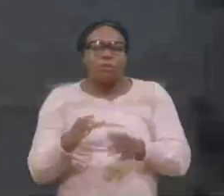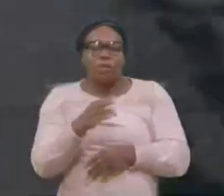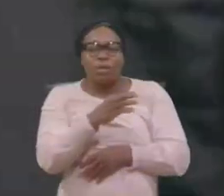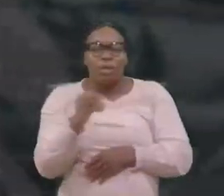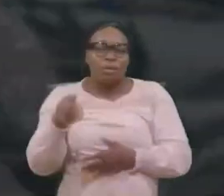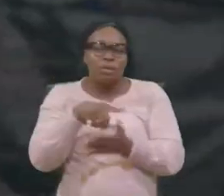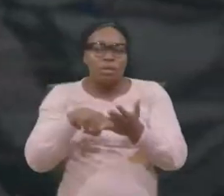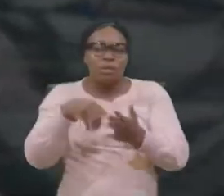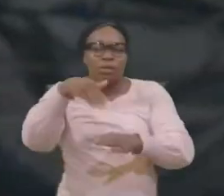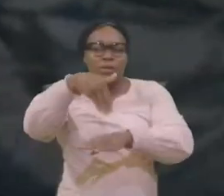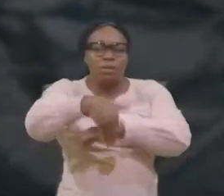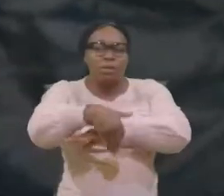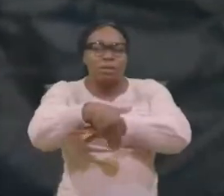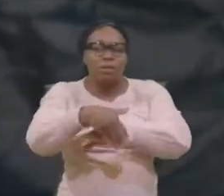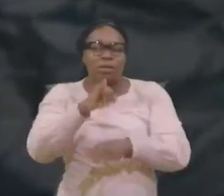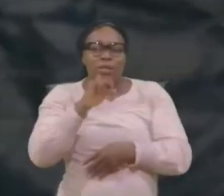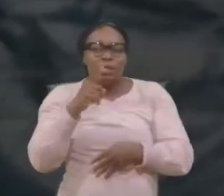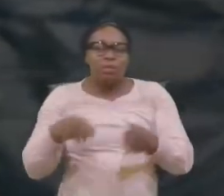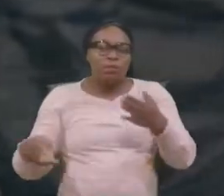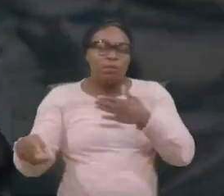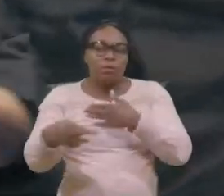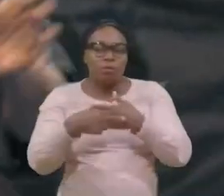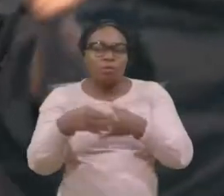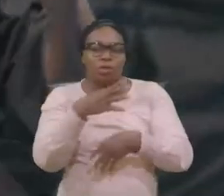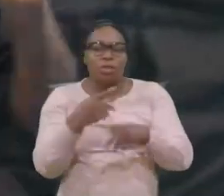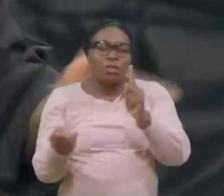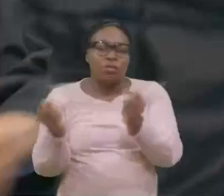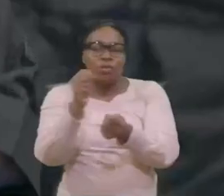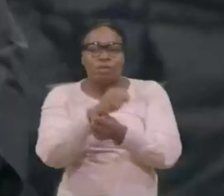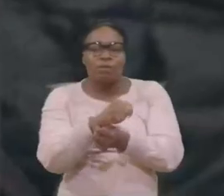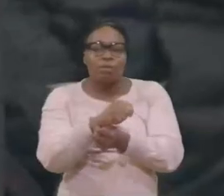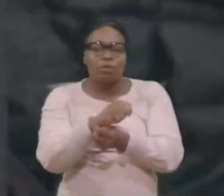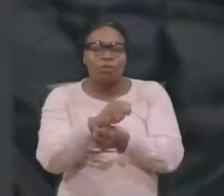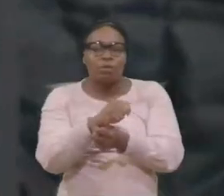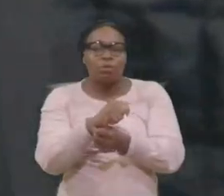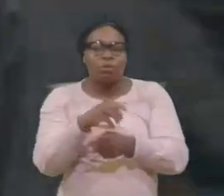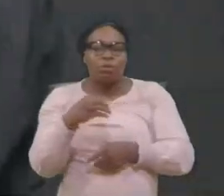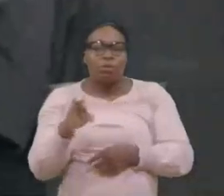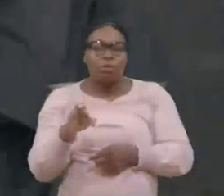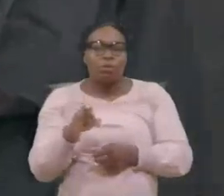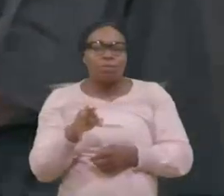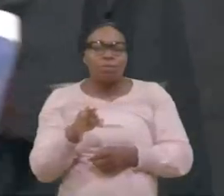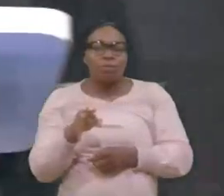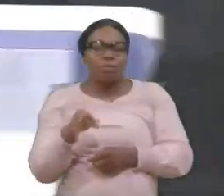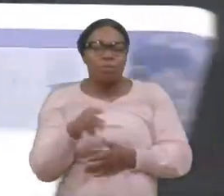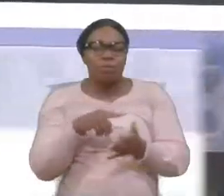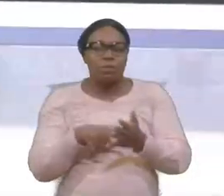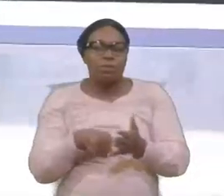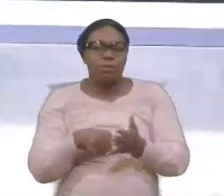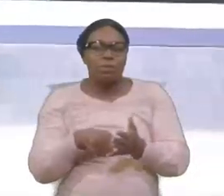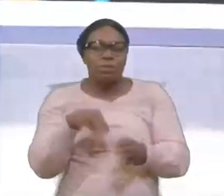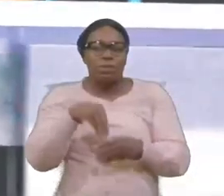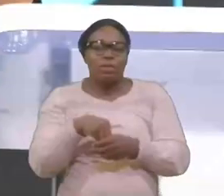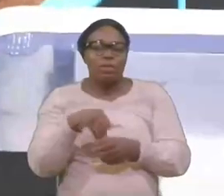c'est la restauration et la transformation des prodigue en Luc